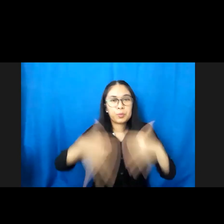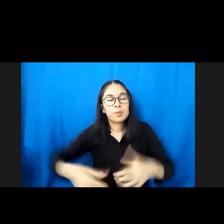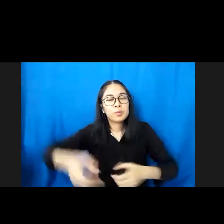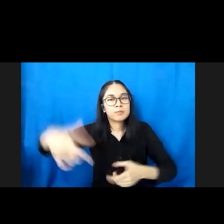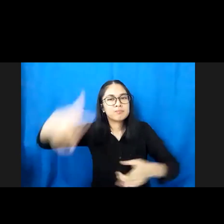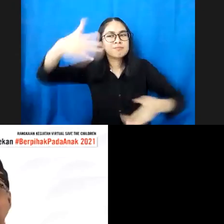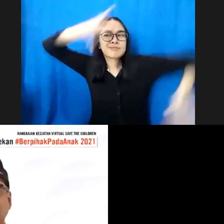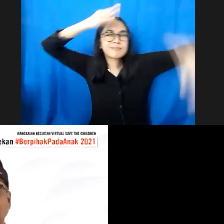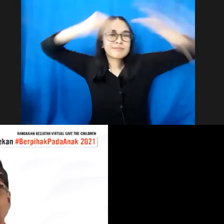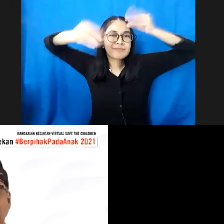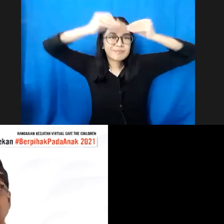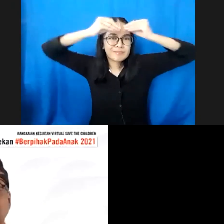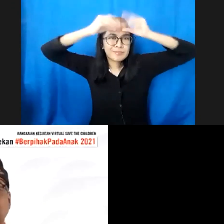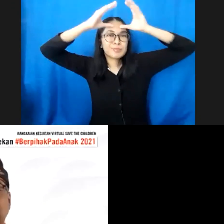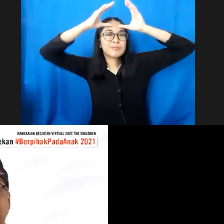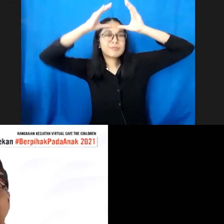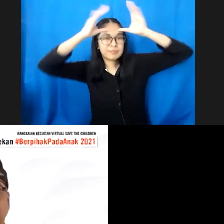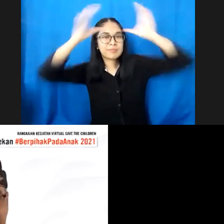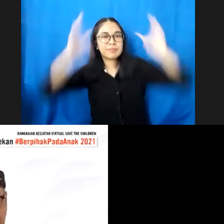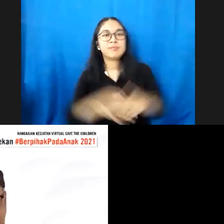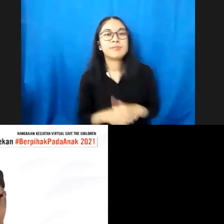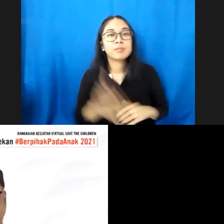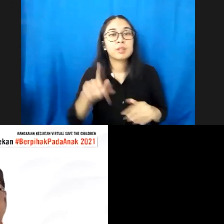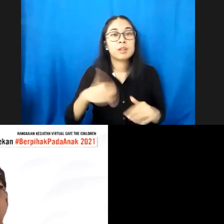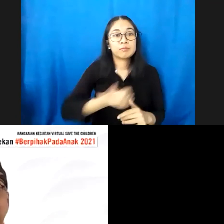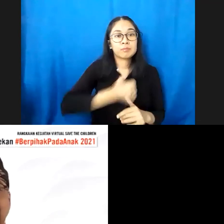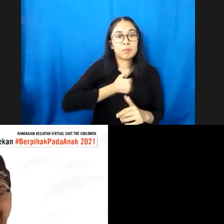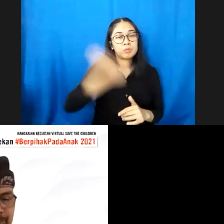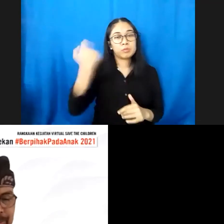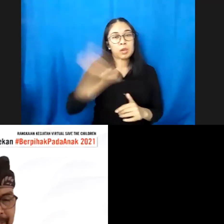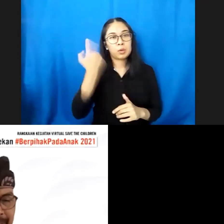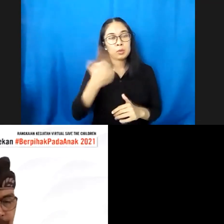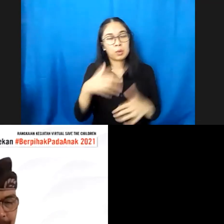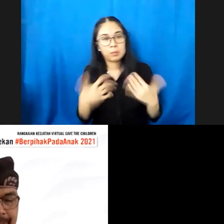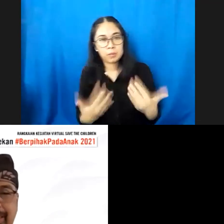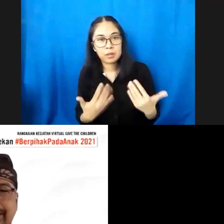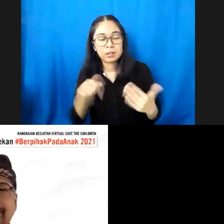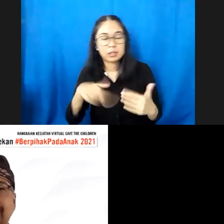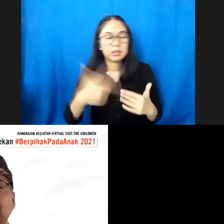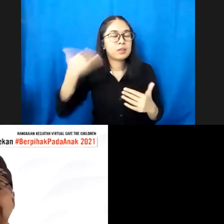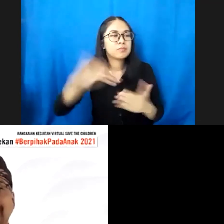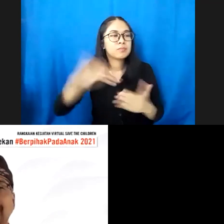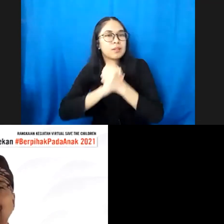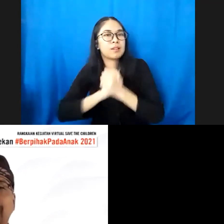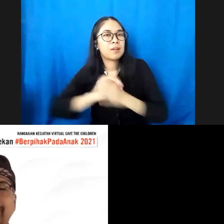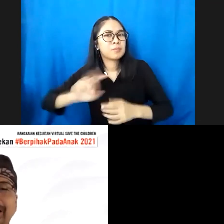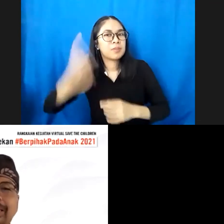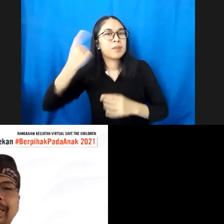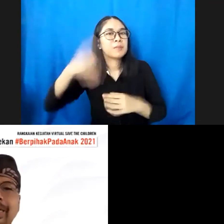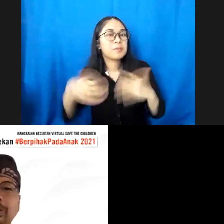semuanya satu hal yang selalu saya dapat dari Prof sejak saya perkenalan awal adalah satu hal